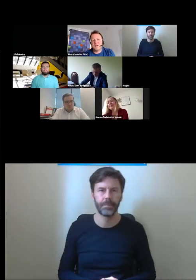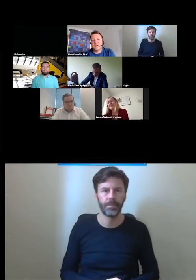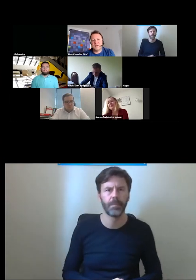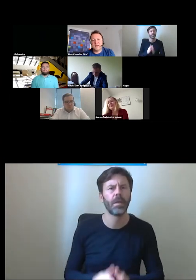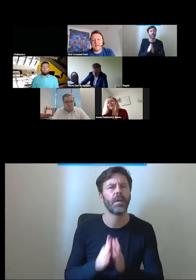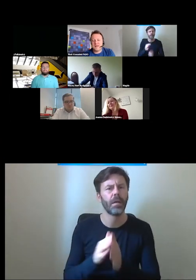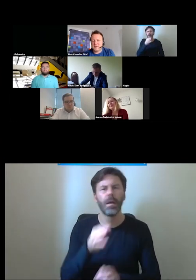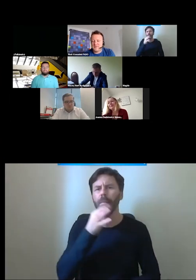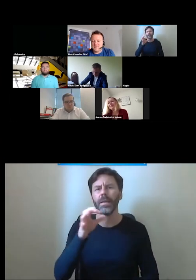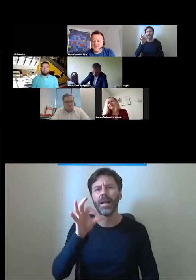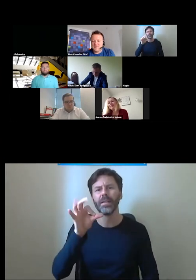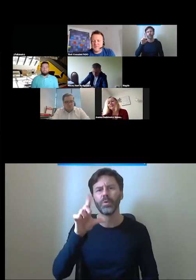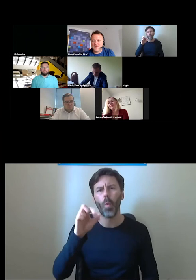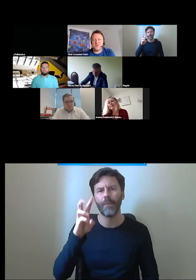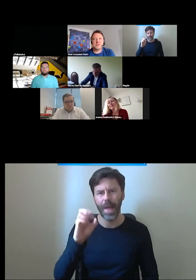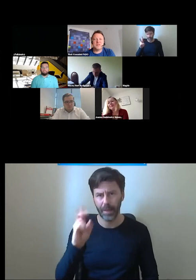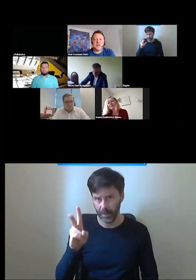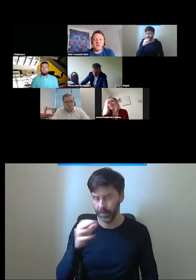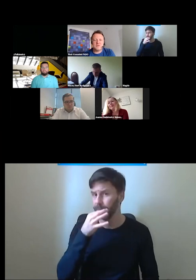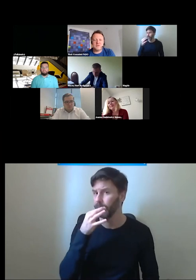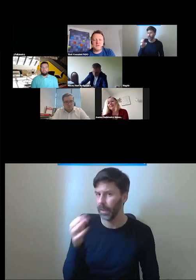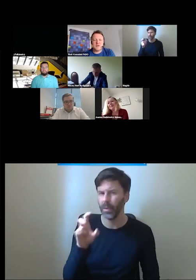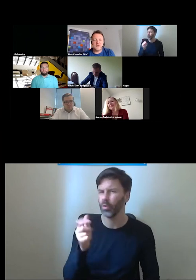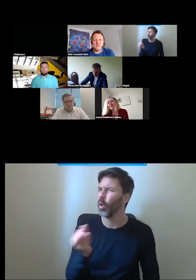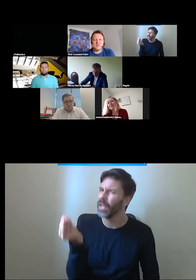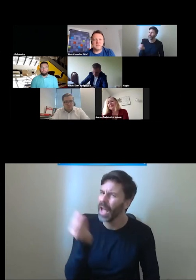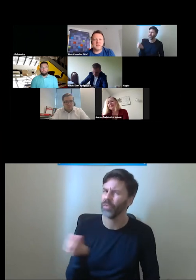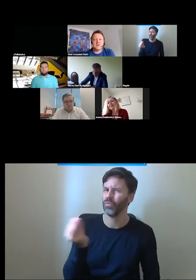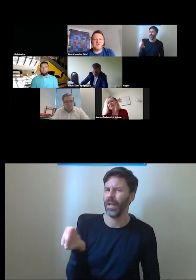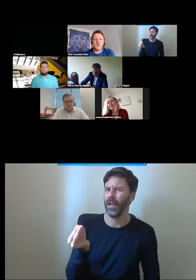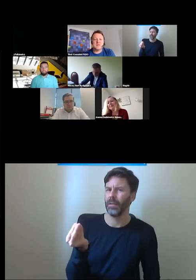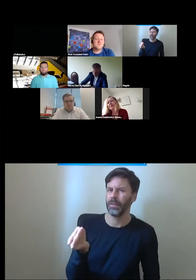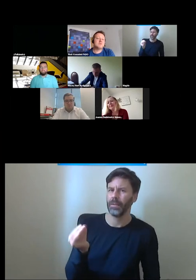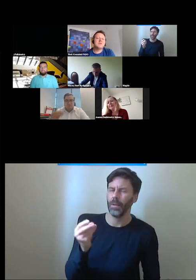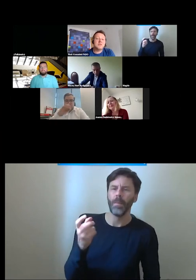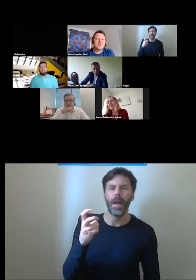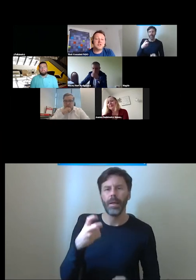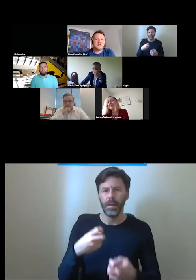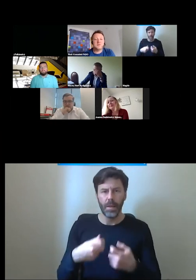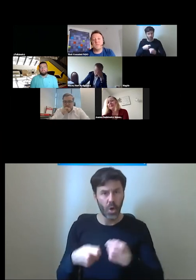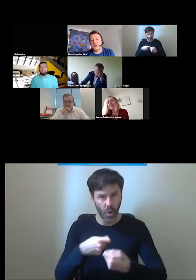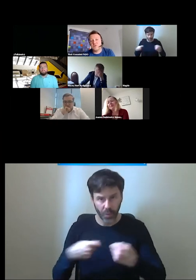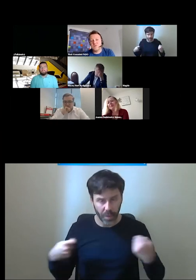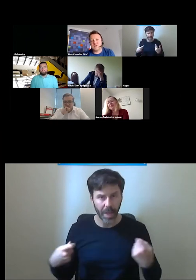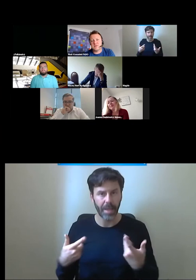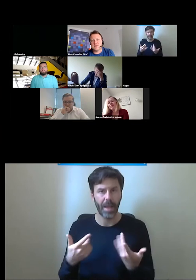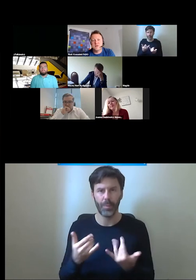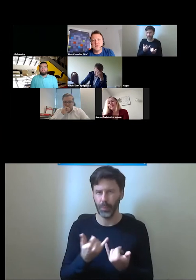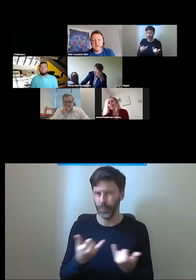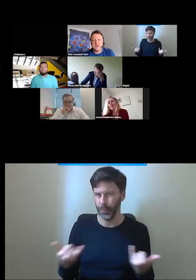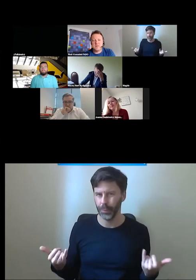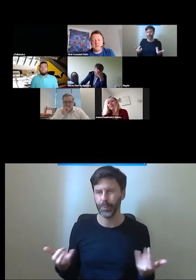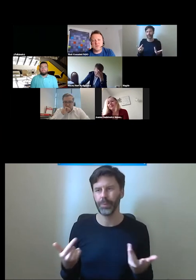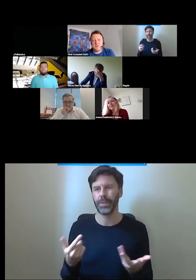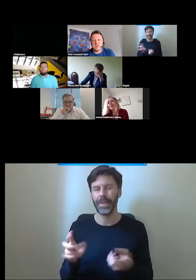jakie co jeszcze innego co takie co z takich rozwiązań właśnie technicznych mniej oczywistych